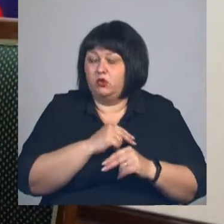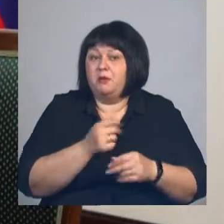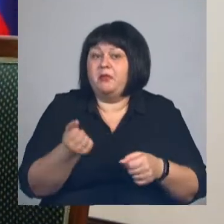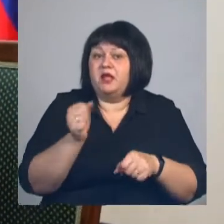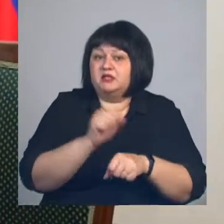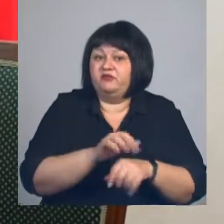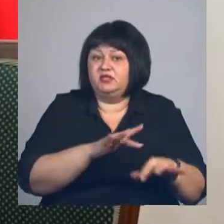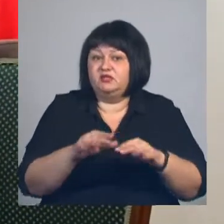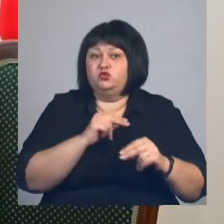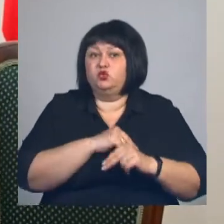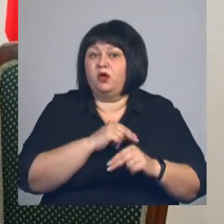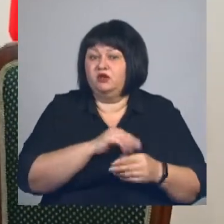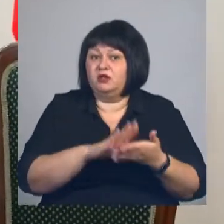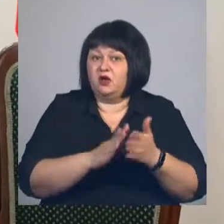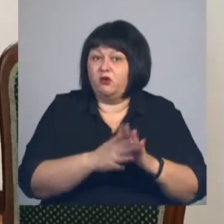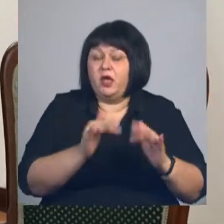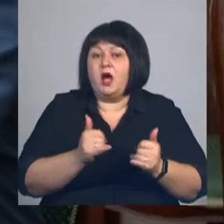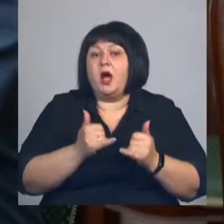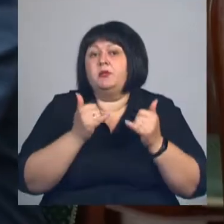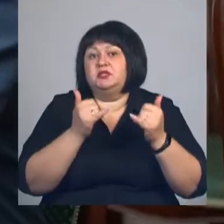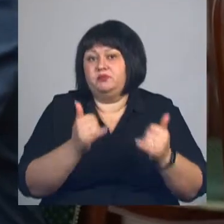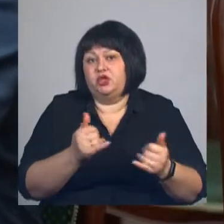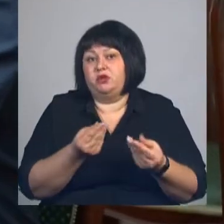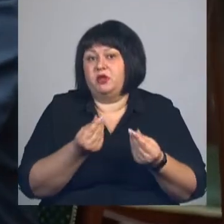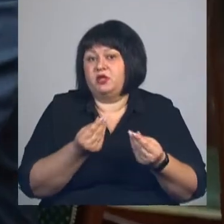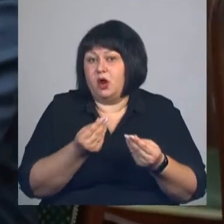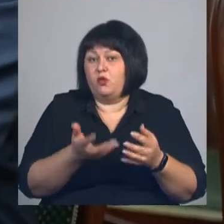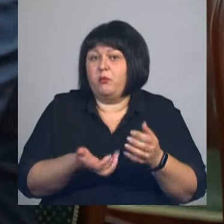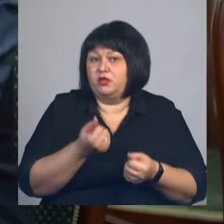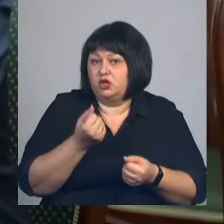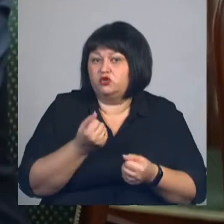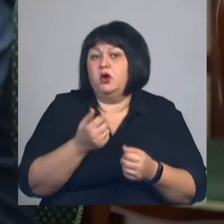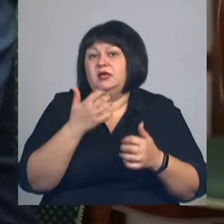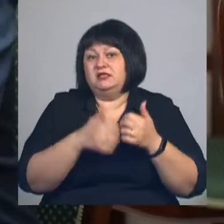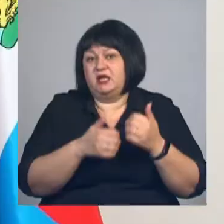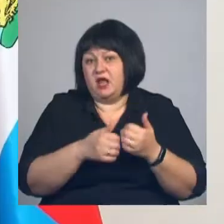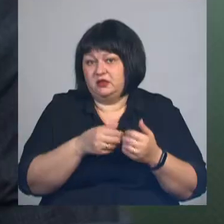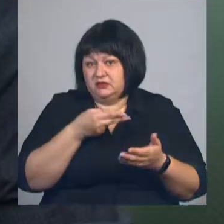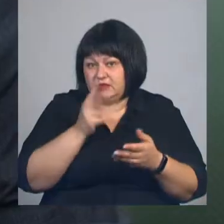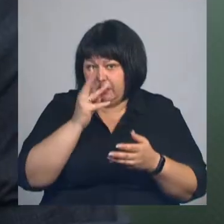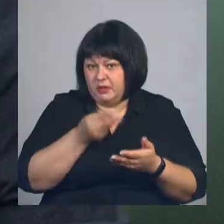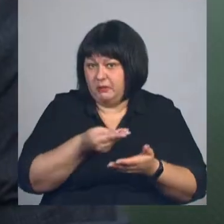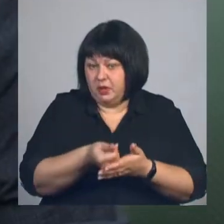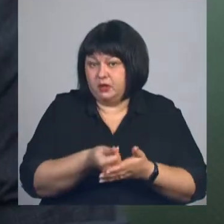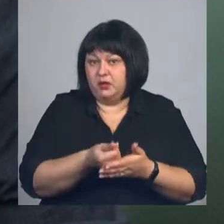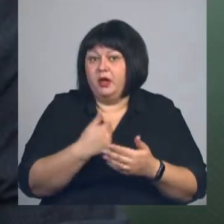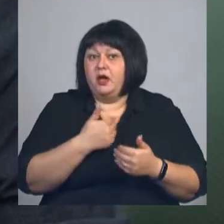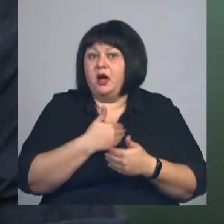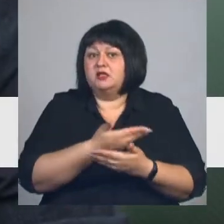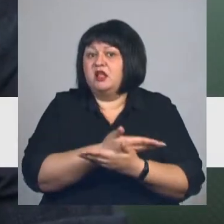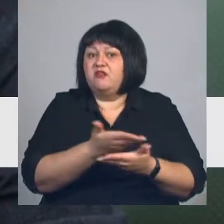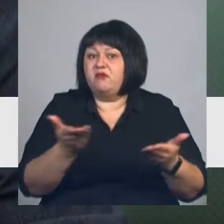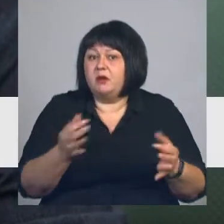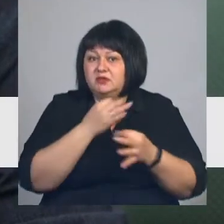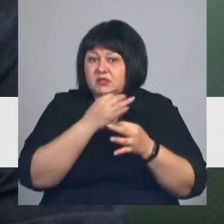договоров, а также обеспечивать материальную поддержку в размере средней заработной платы. Я хотел вам сказать